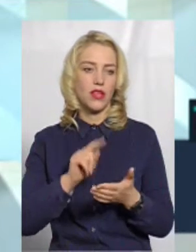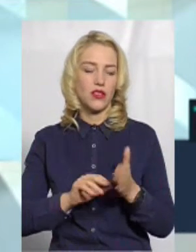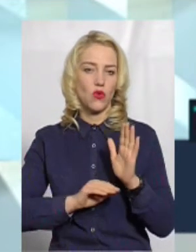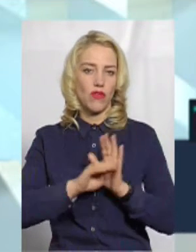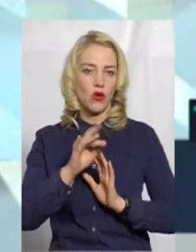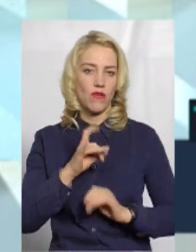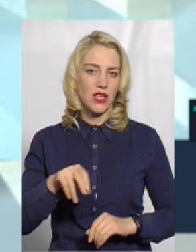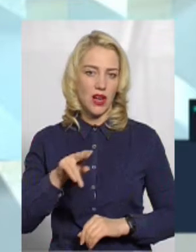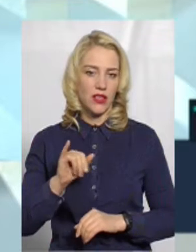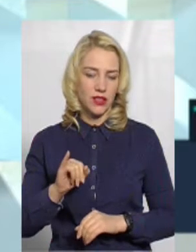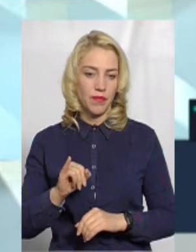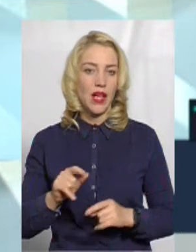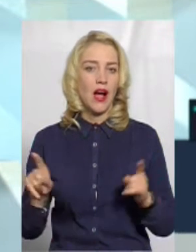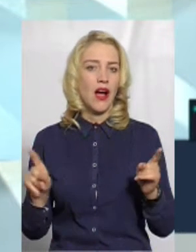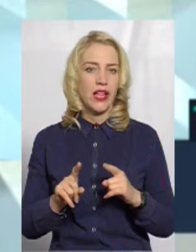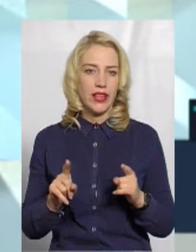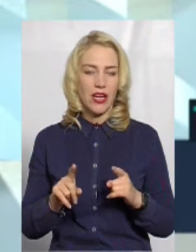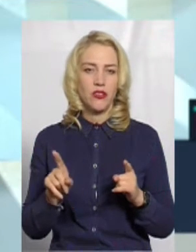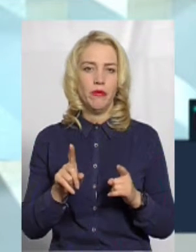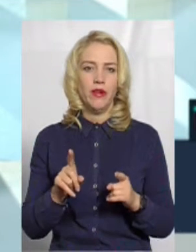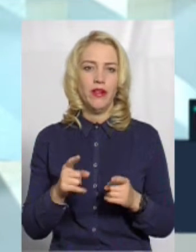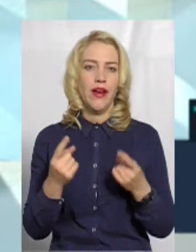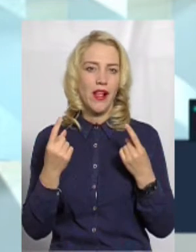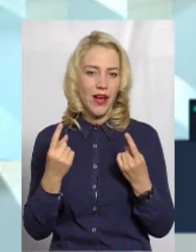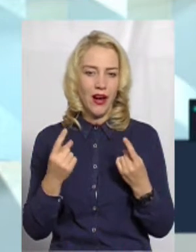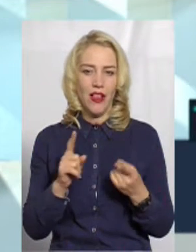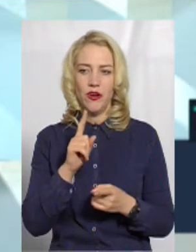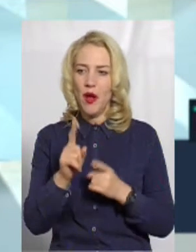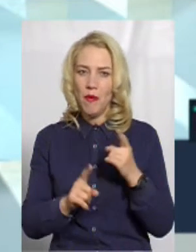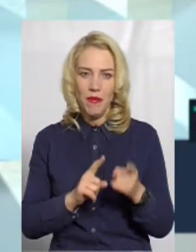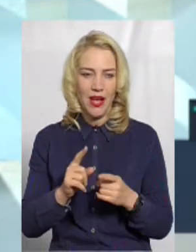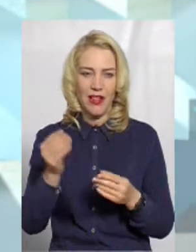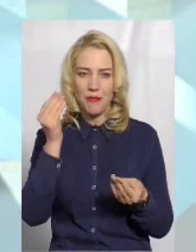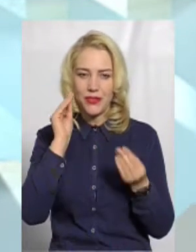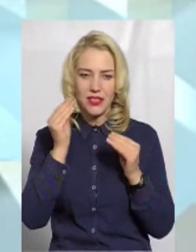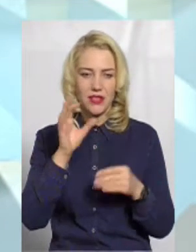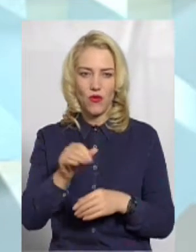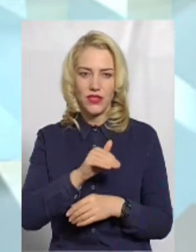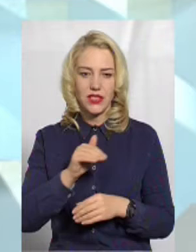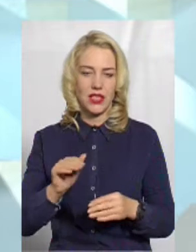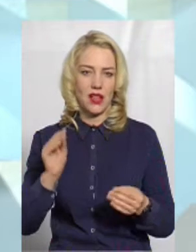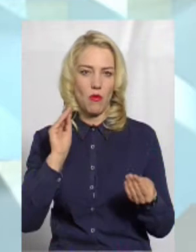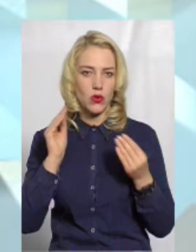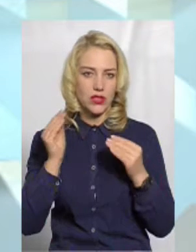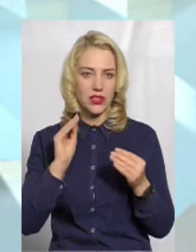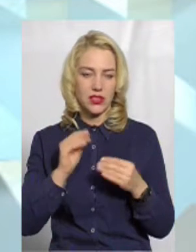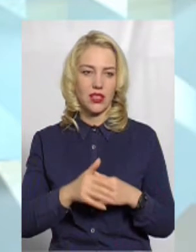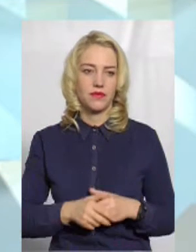Верховній Раді. Але так, помінялася офіційна позиція